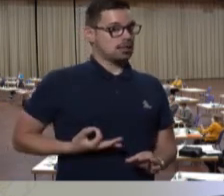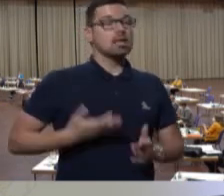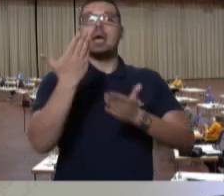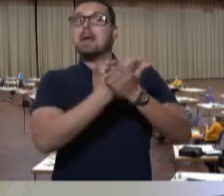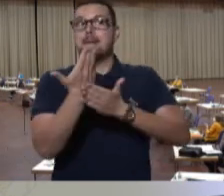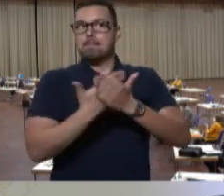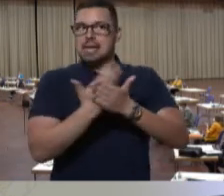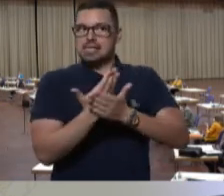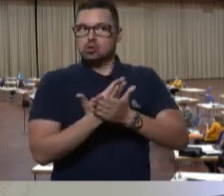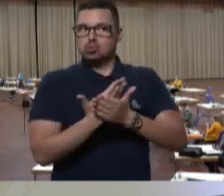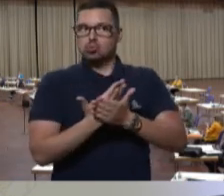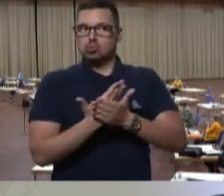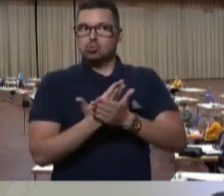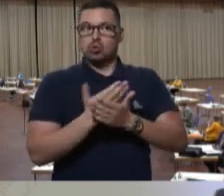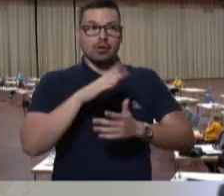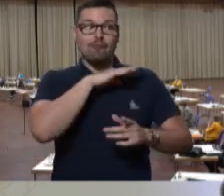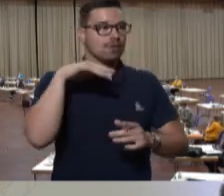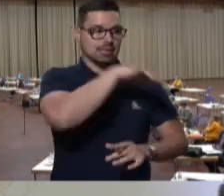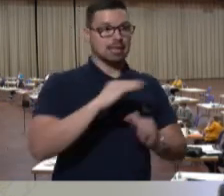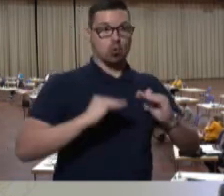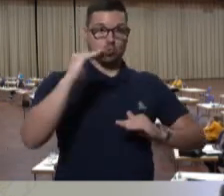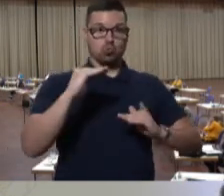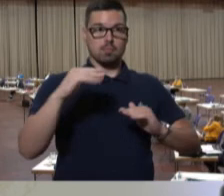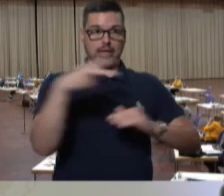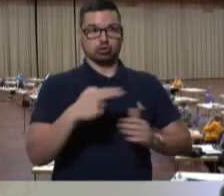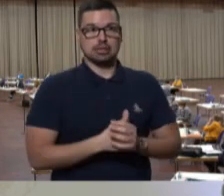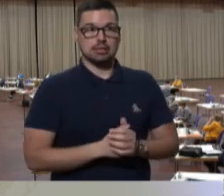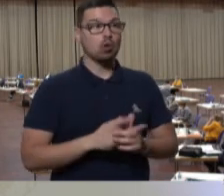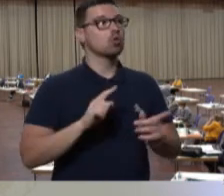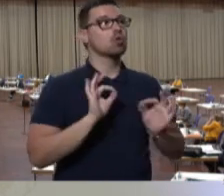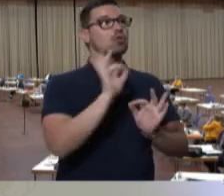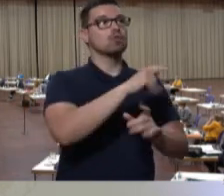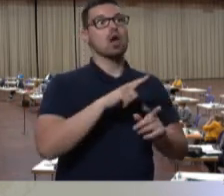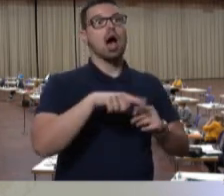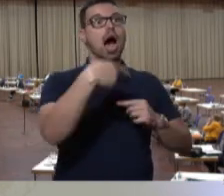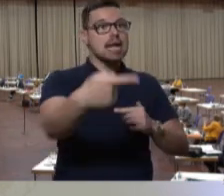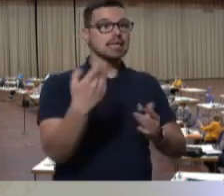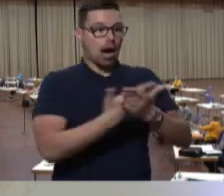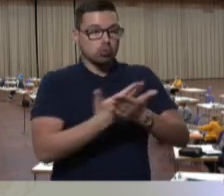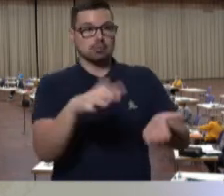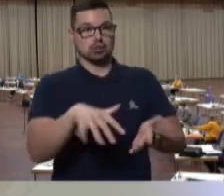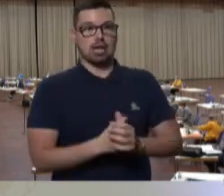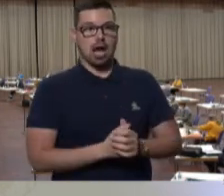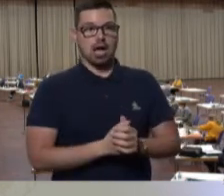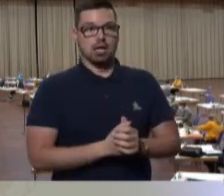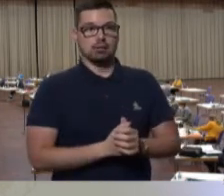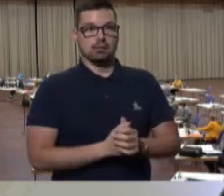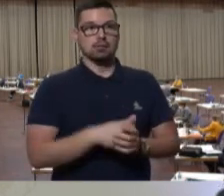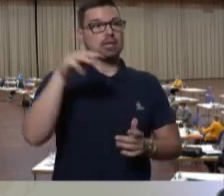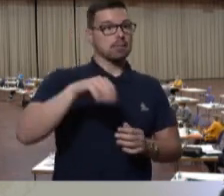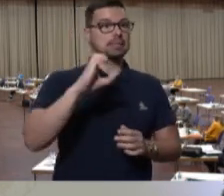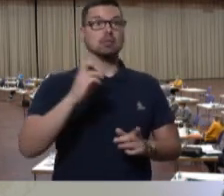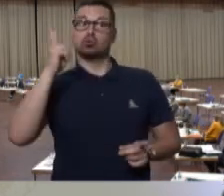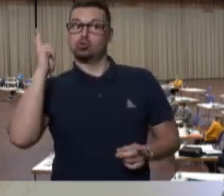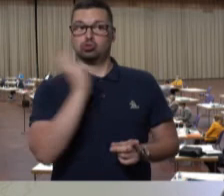bilden über den Bedarf aus. Wir bilden auch für andere mit aus. Ja, der NC, und da haben Sie